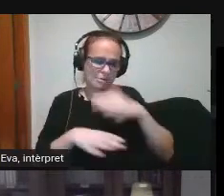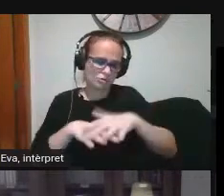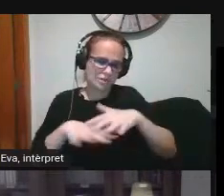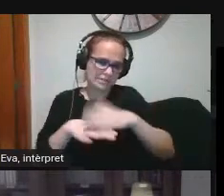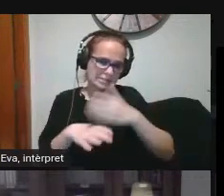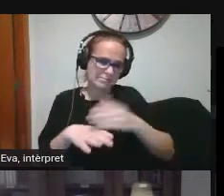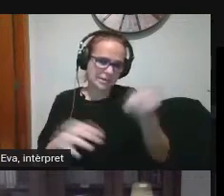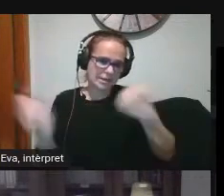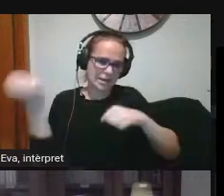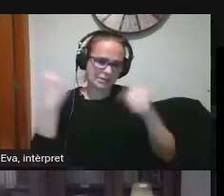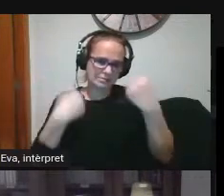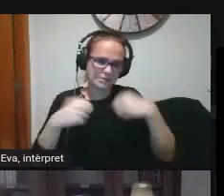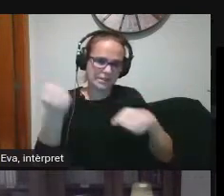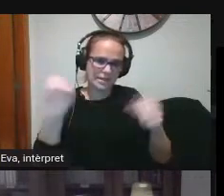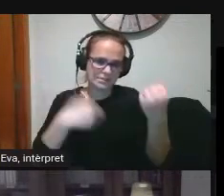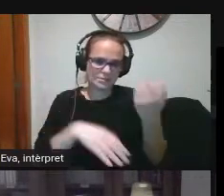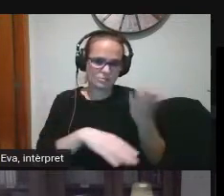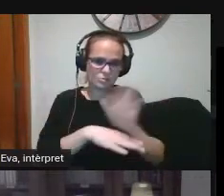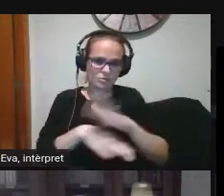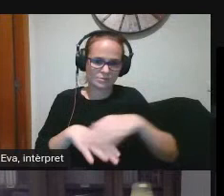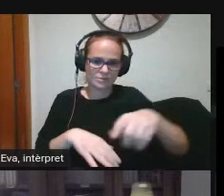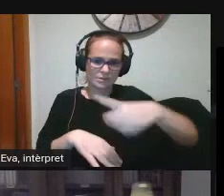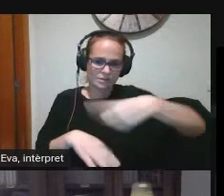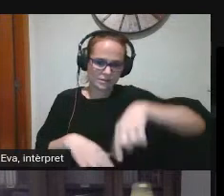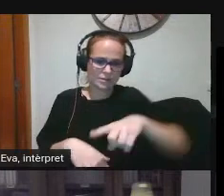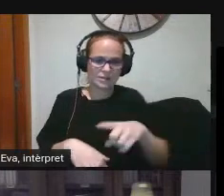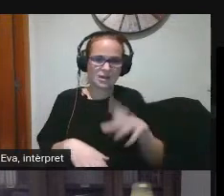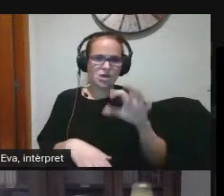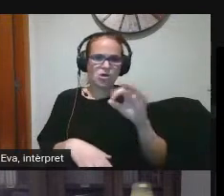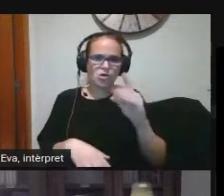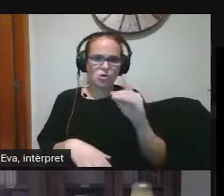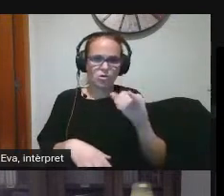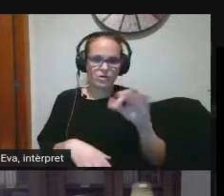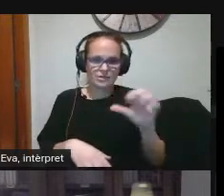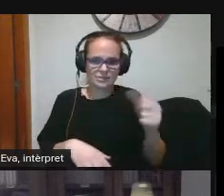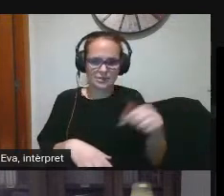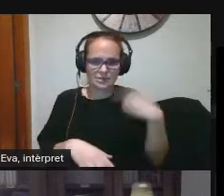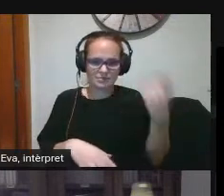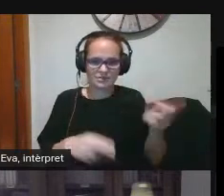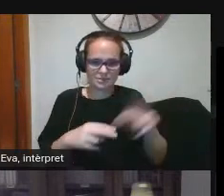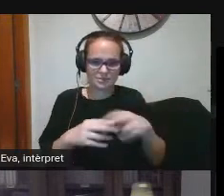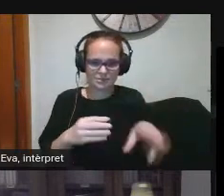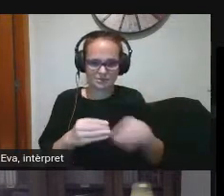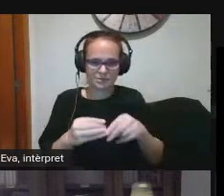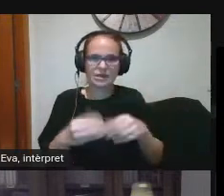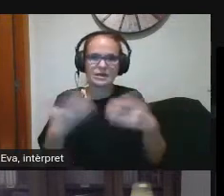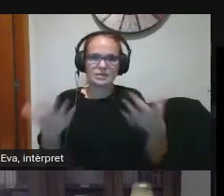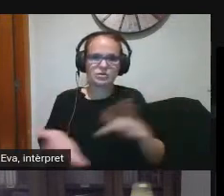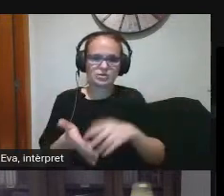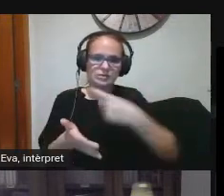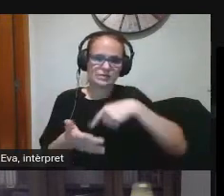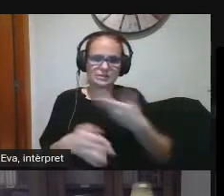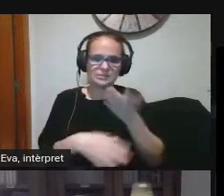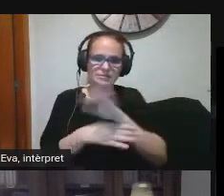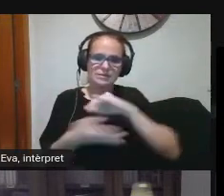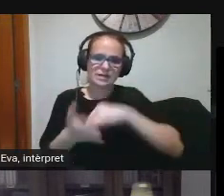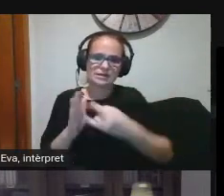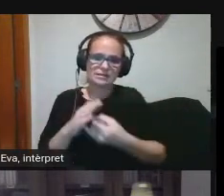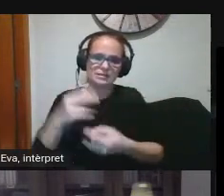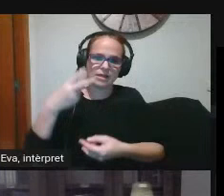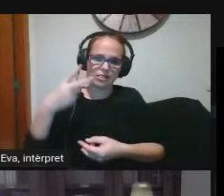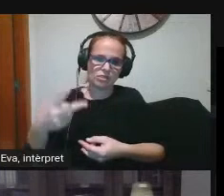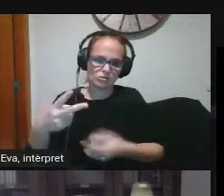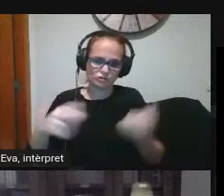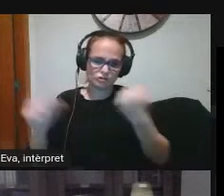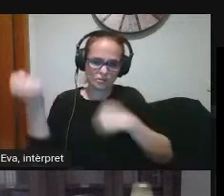algunes activitats perquè feu i que el d'Odissea pengeu i en aquest cas us plantegem dues activitats amb aquesta línia amb aquesta línia